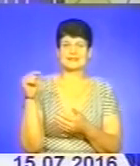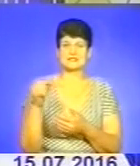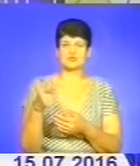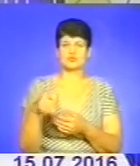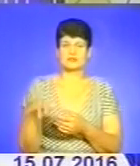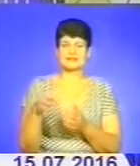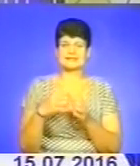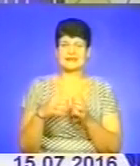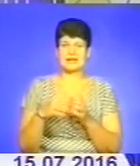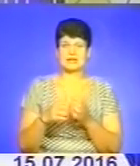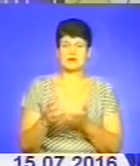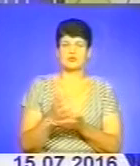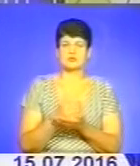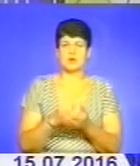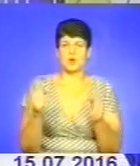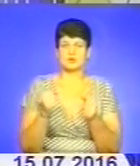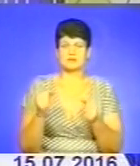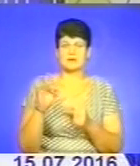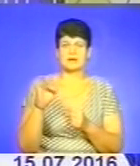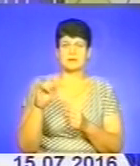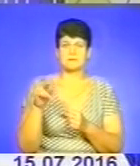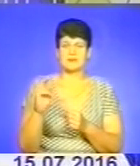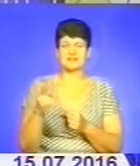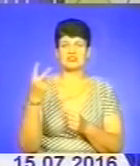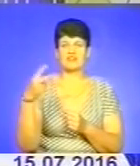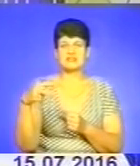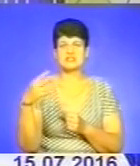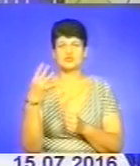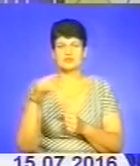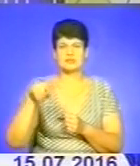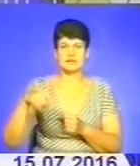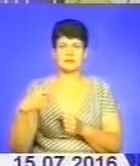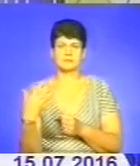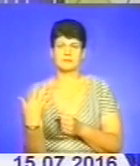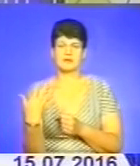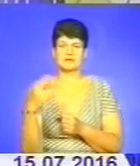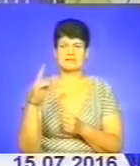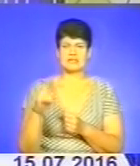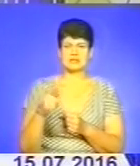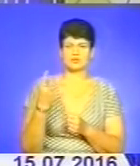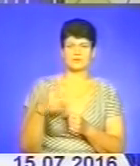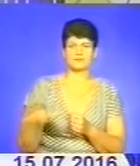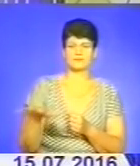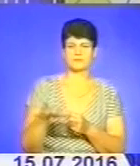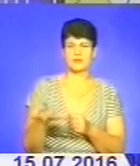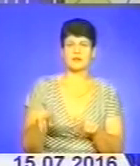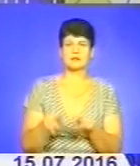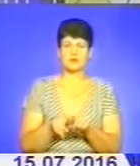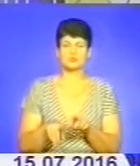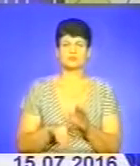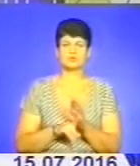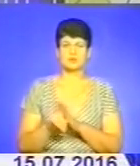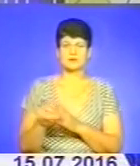Середньо урожайність озимого ячменю складає 24,5 центнера з гектара. Приступили також до